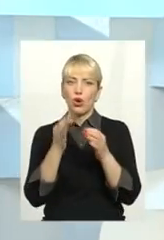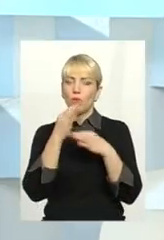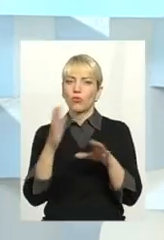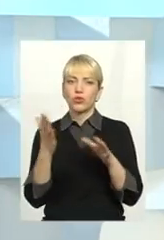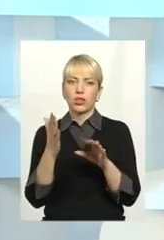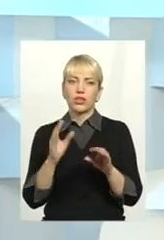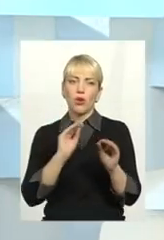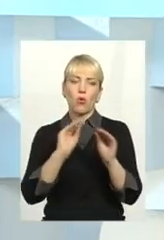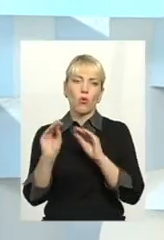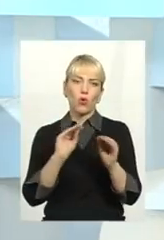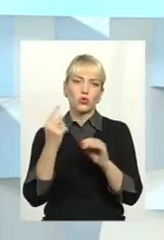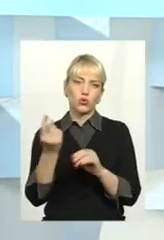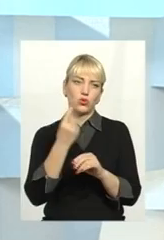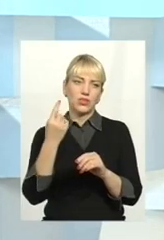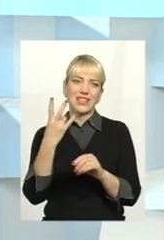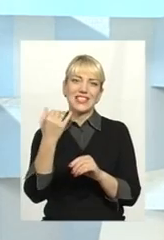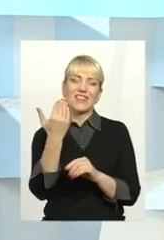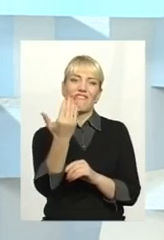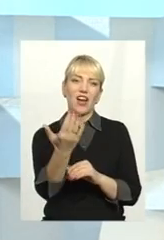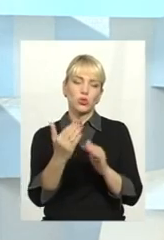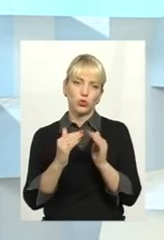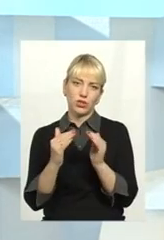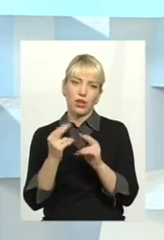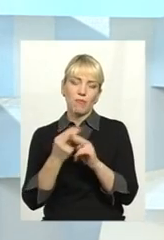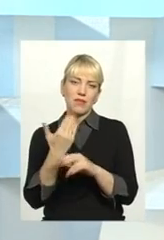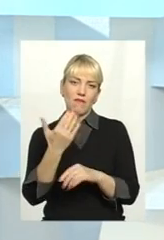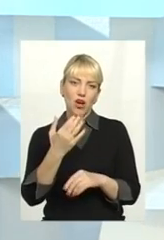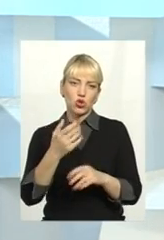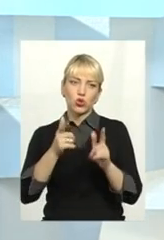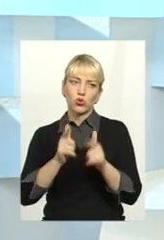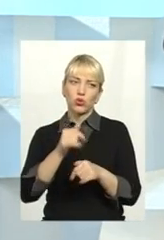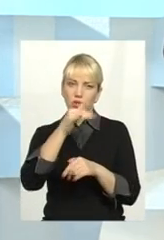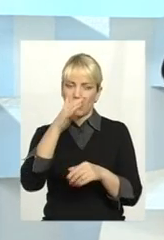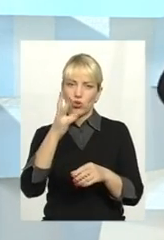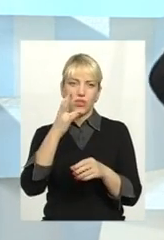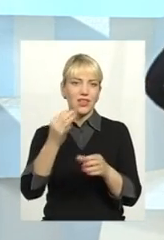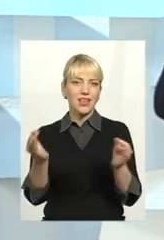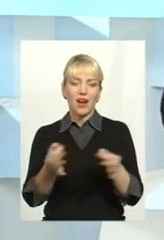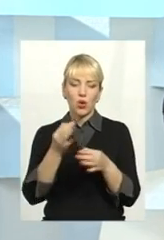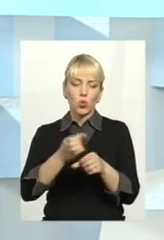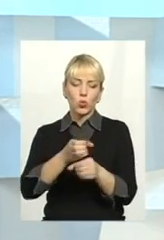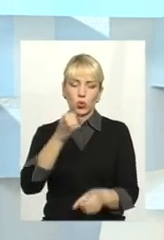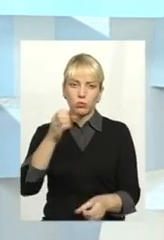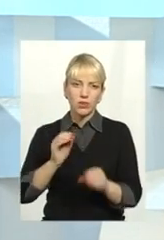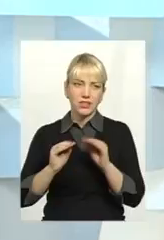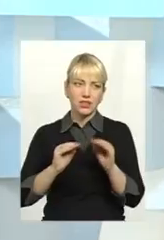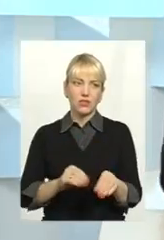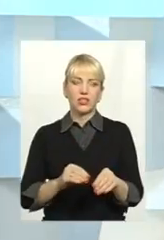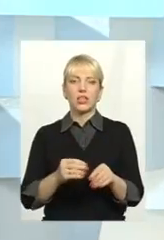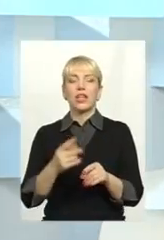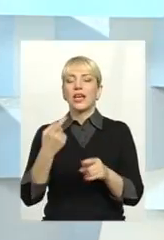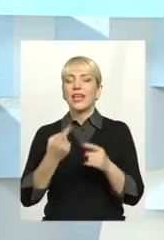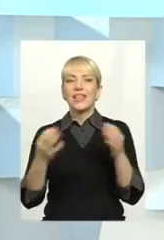конструкції, бо це ваш будинок. Вони без вашої згоди не можуть там ніякої труби встановити, ніякої цього будинкового